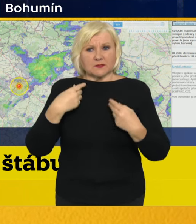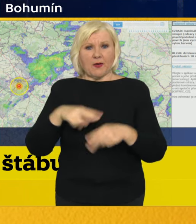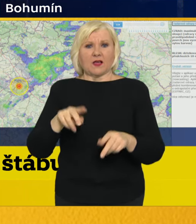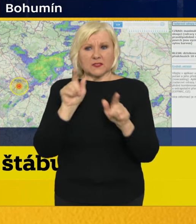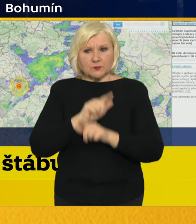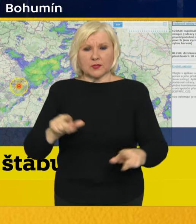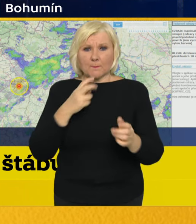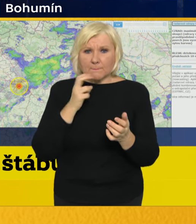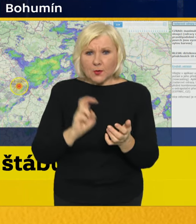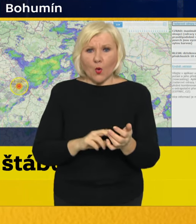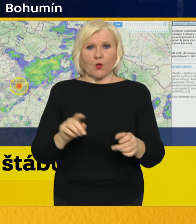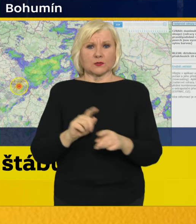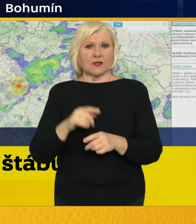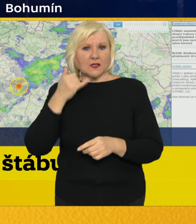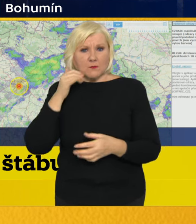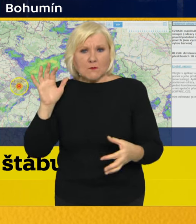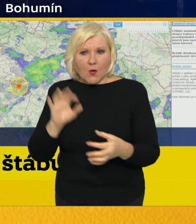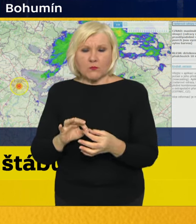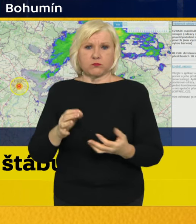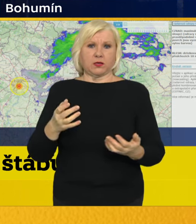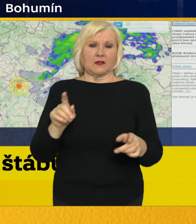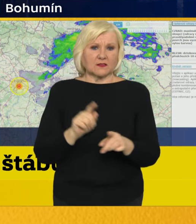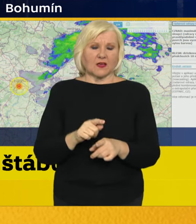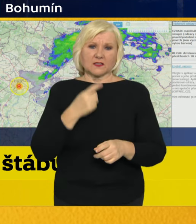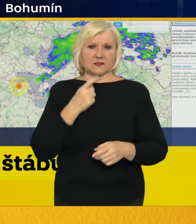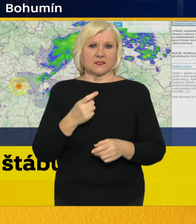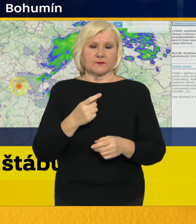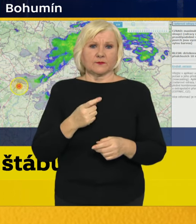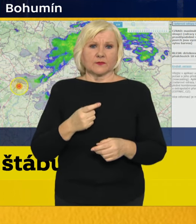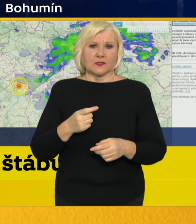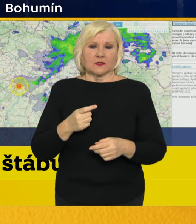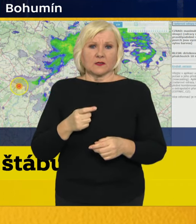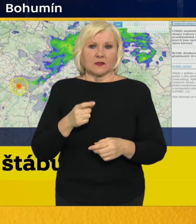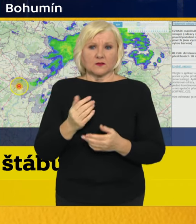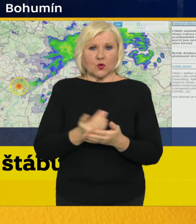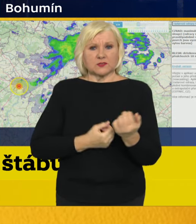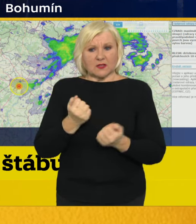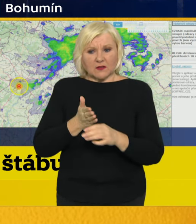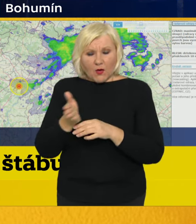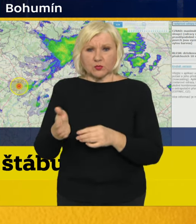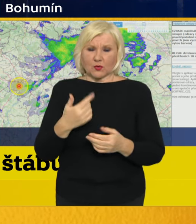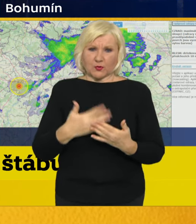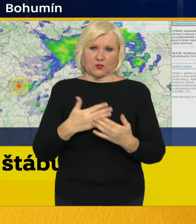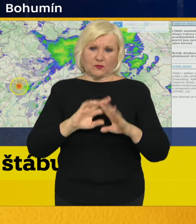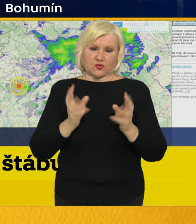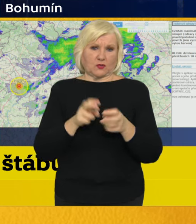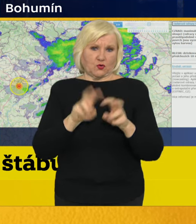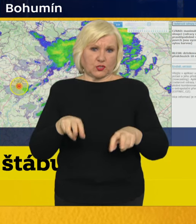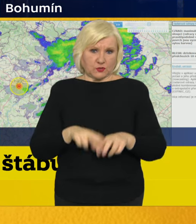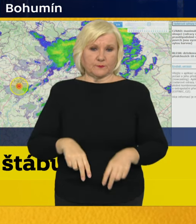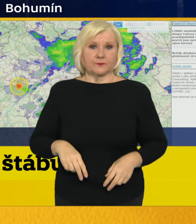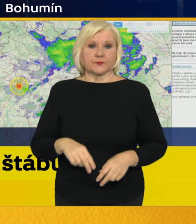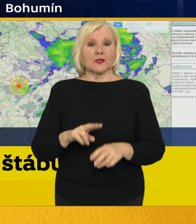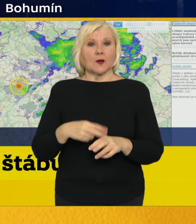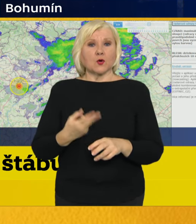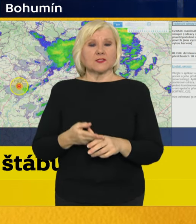mobilního spojení a také, aby se tam dalo dostat. A poslední oblasti, které už jsem zmíněli,